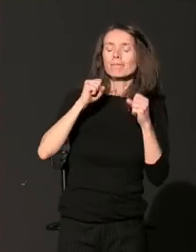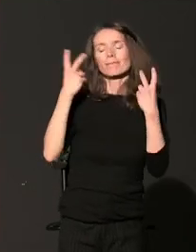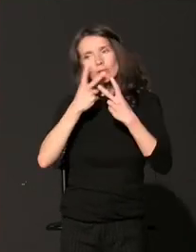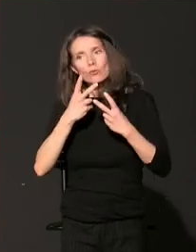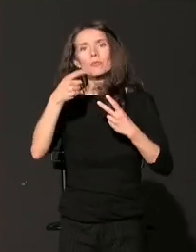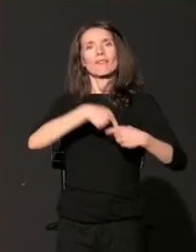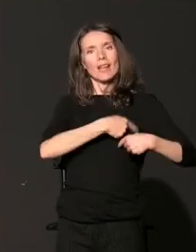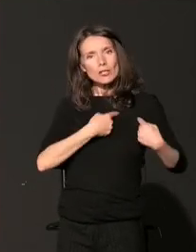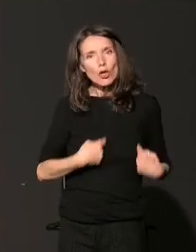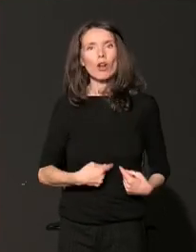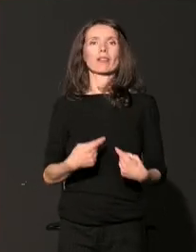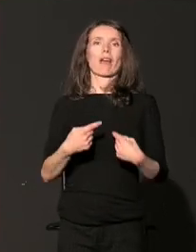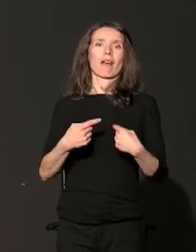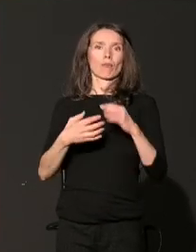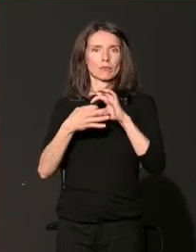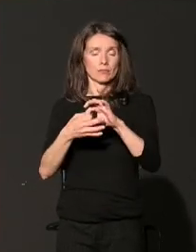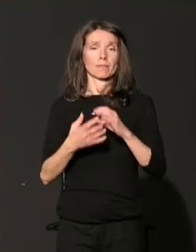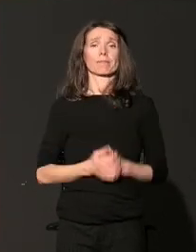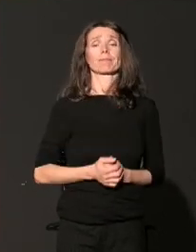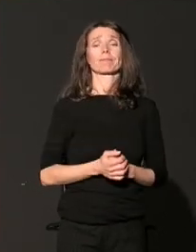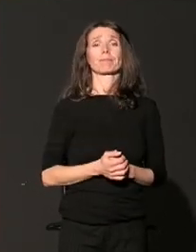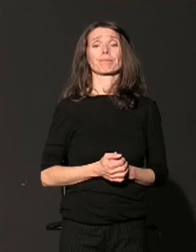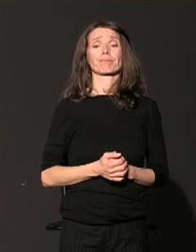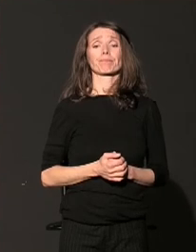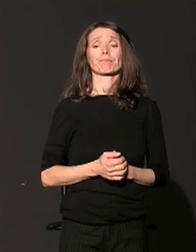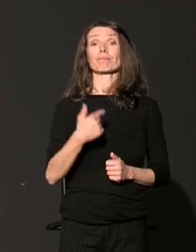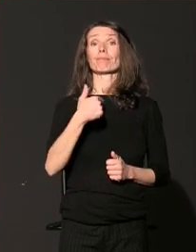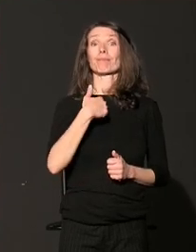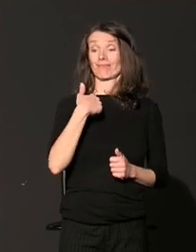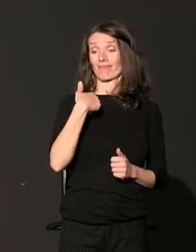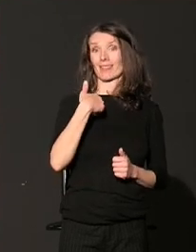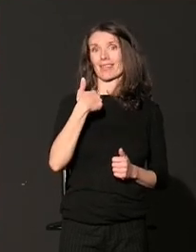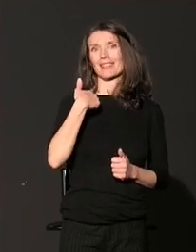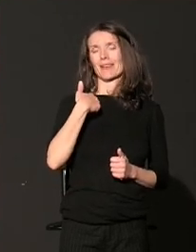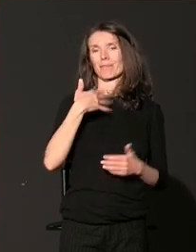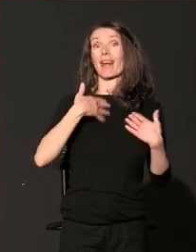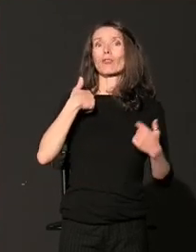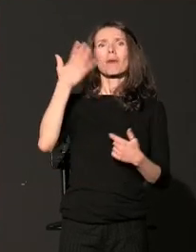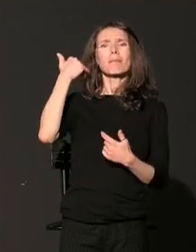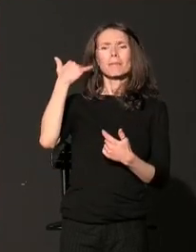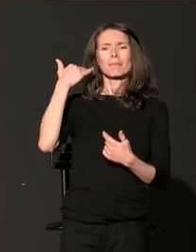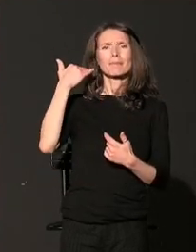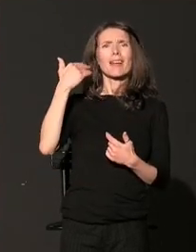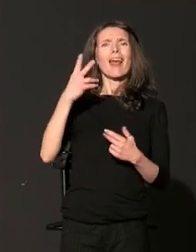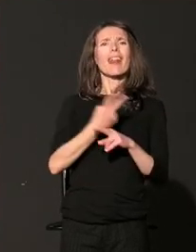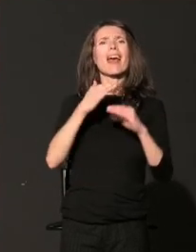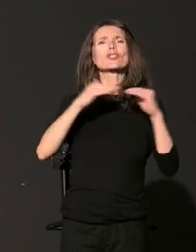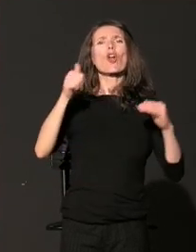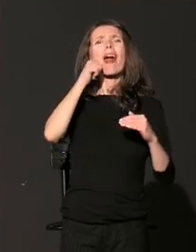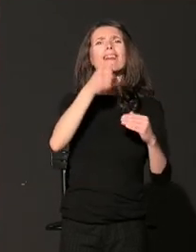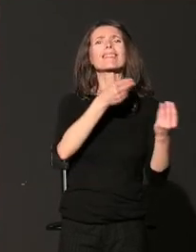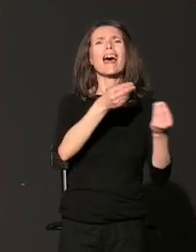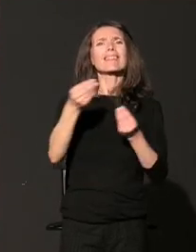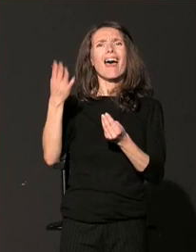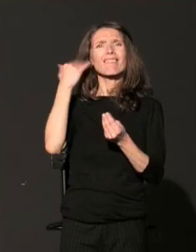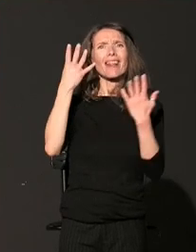da sa vama, dragi prijatelji, budem i na Nacionalnom danu davanja kojem se obeležava na dan kada je